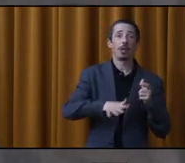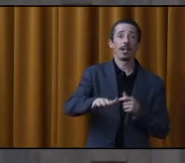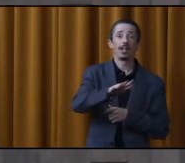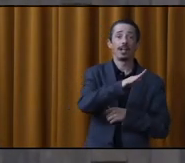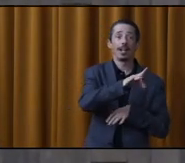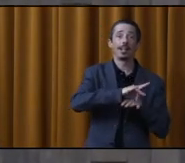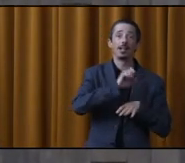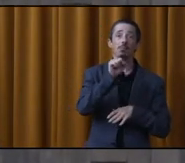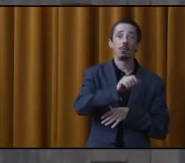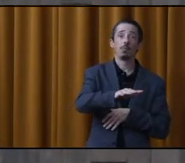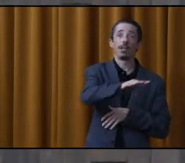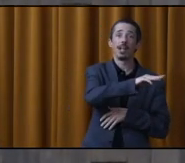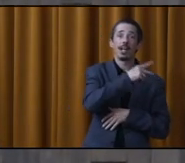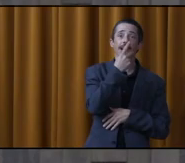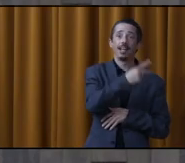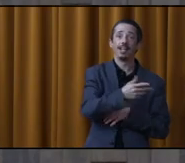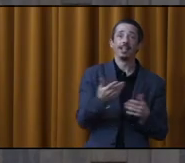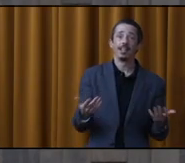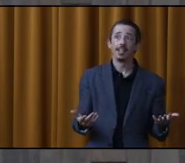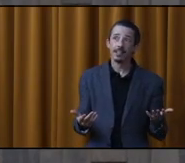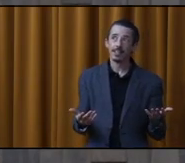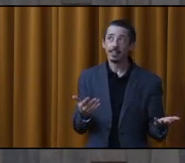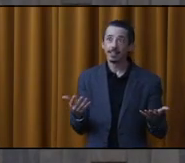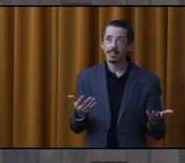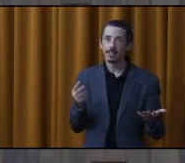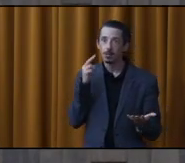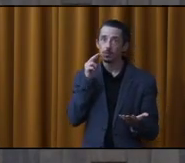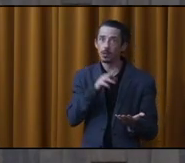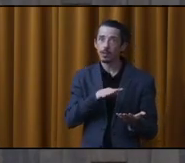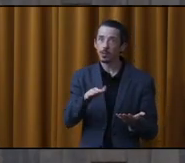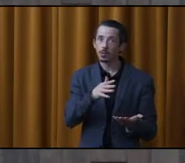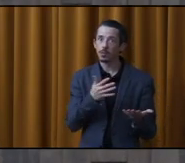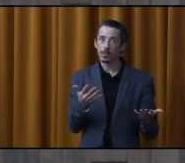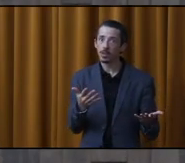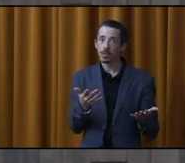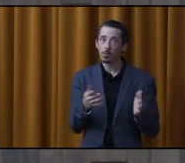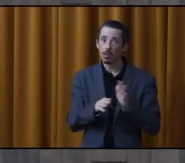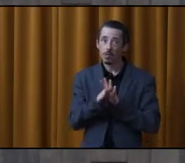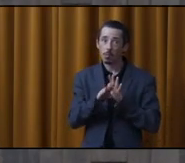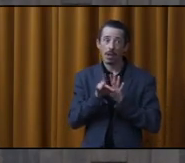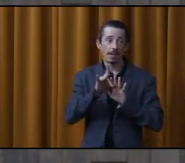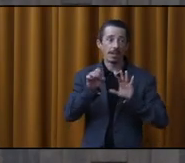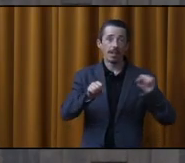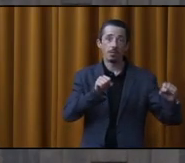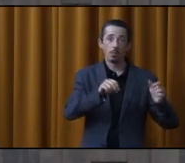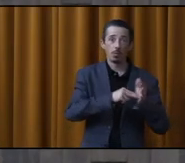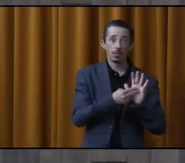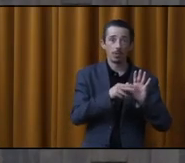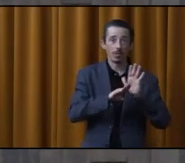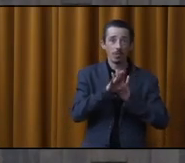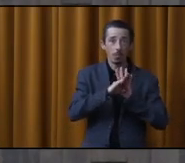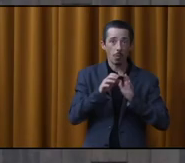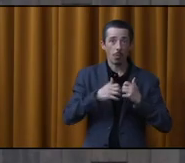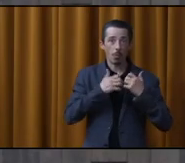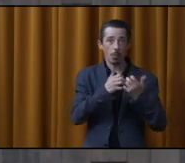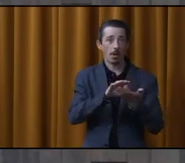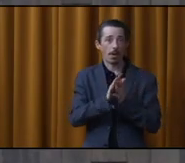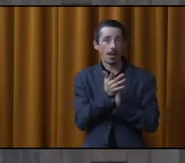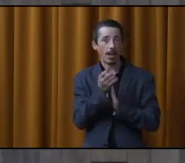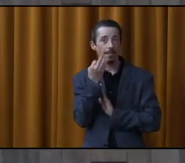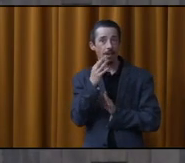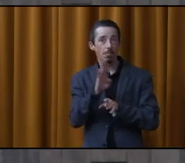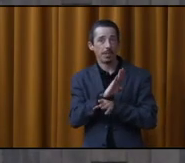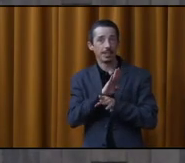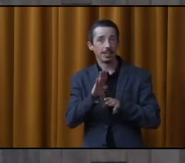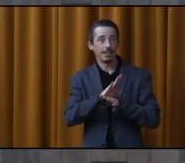de ces terrains-là,'est que, bien, puis vous le voyez, c'est qu'ils ne les ont même pas développés, alors que normalement, ça devrait être développé et ça devrait être un vrai parc d'affaires.